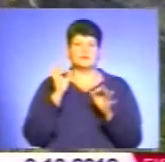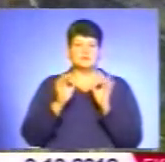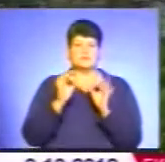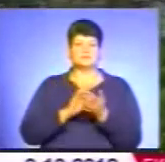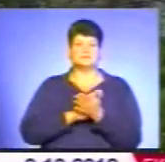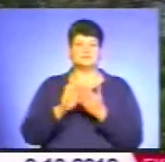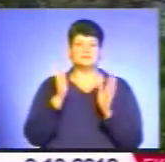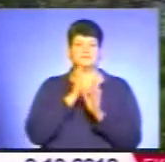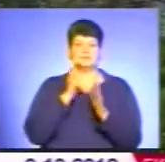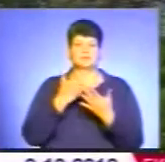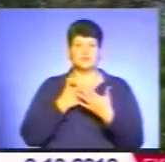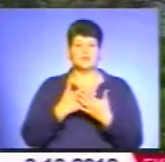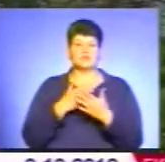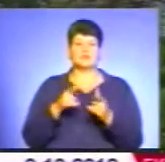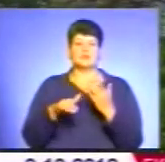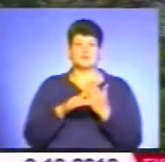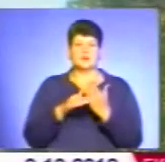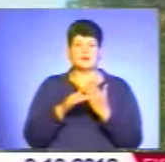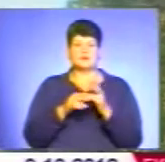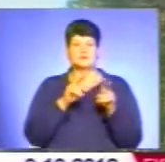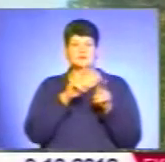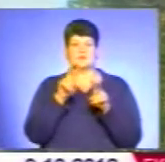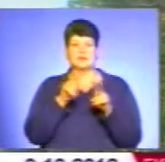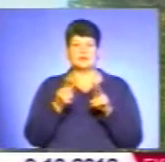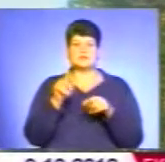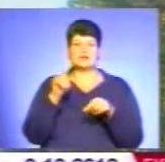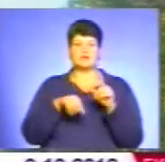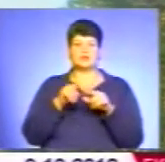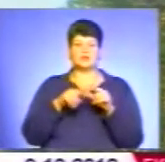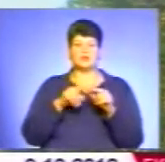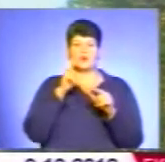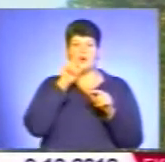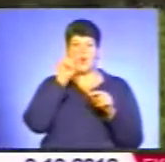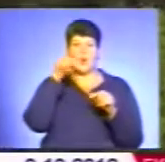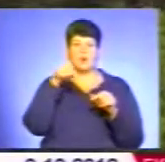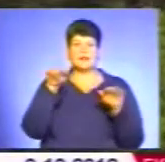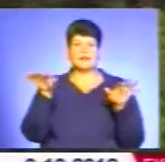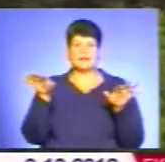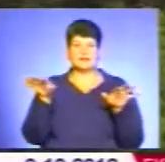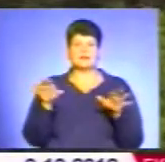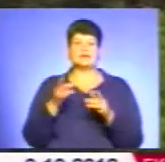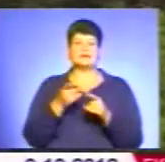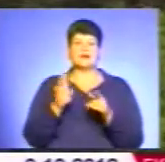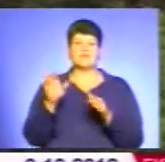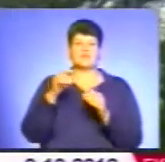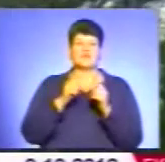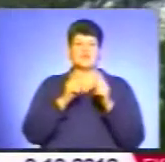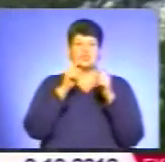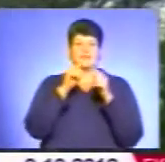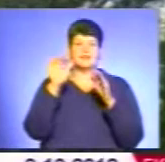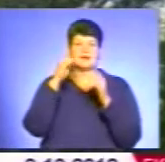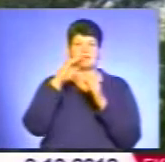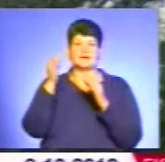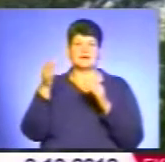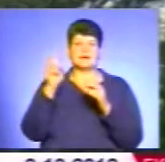сприятимуть охороні живої природи, а й спостерігатимуть за родиною орлиних і соколиних на вершинах Кременецьких гір, робитимуть